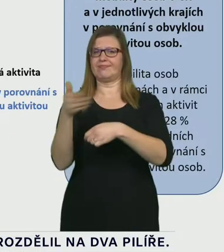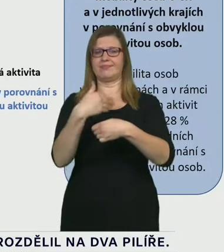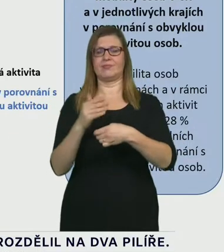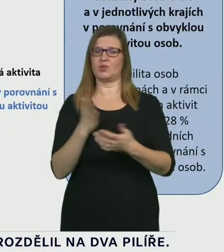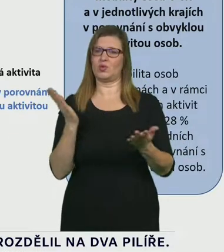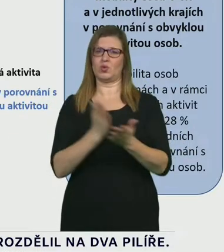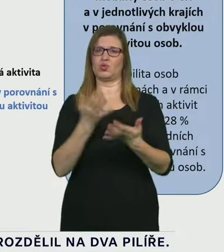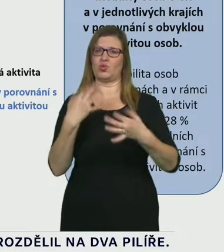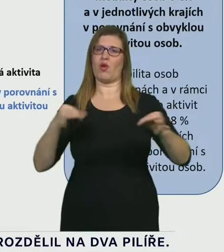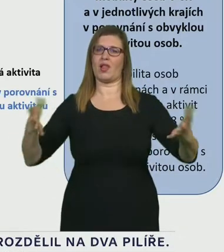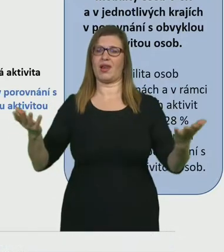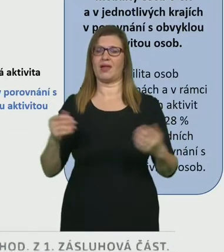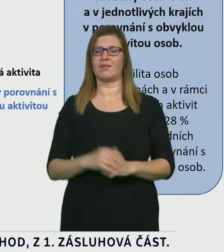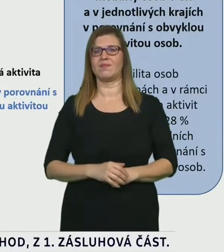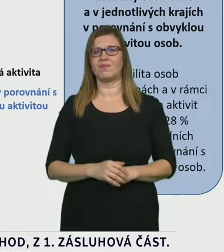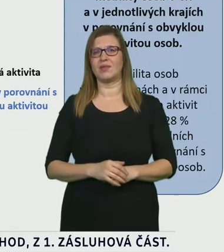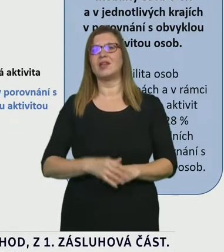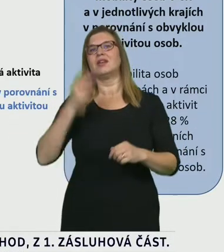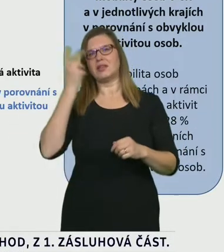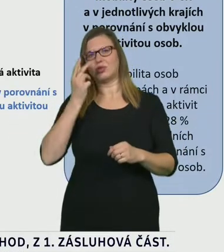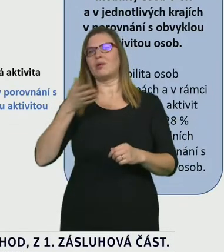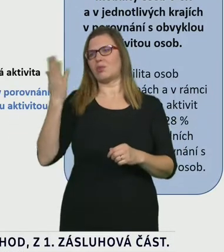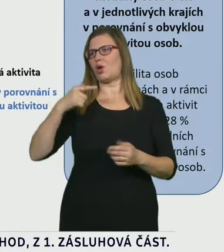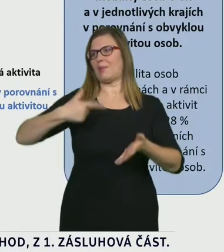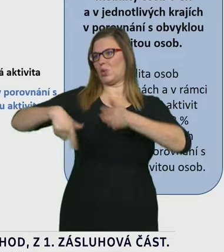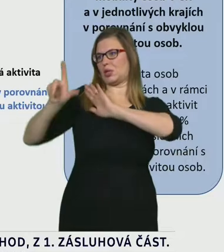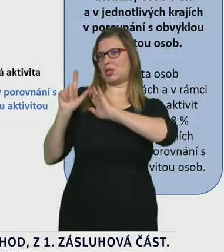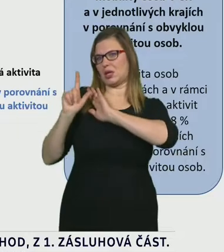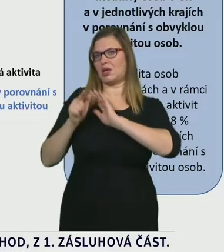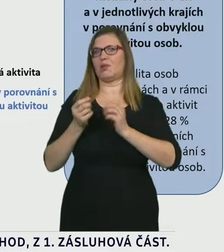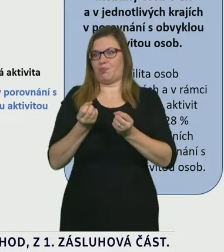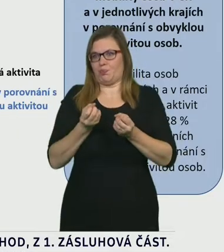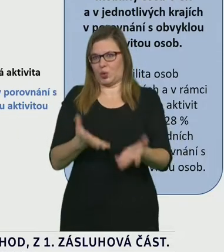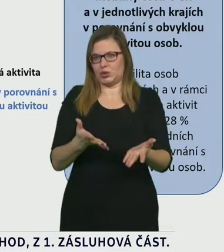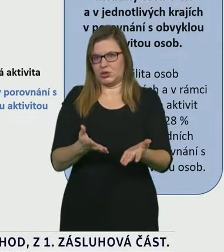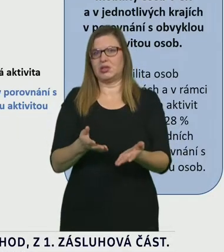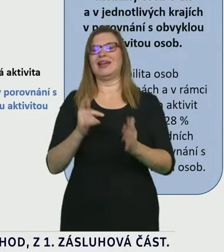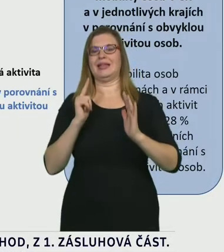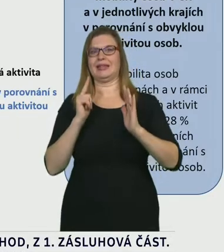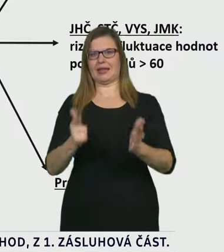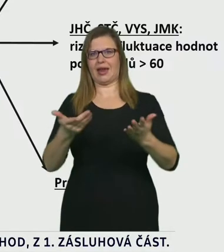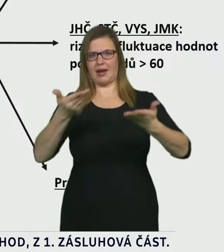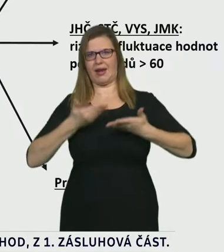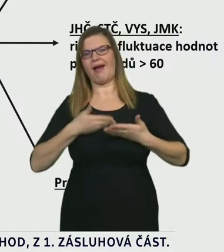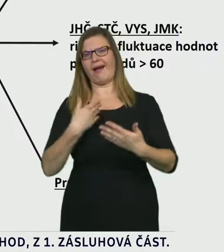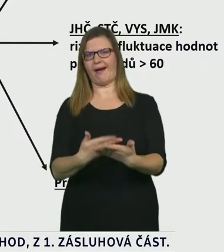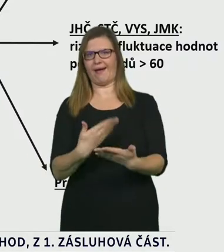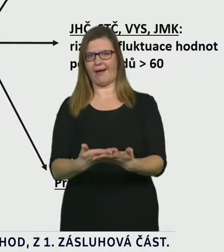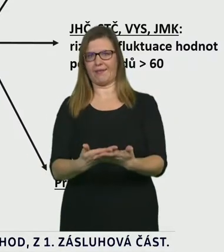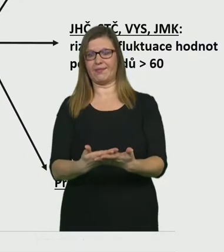Byť už máme týden za sebou, takže nějaký průmět tam bude, ale ten skutečný dopad je třeba čekat právě po sedmi